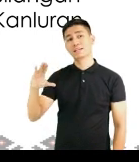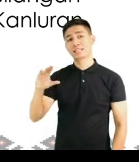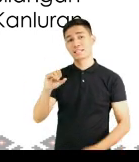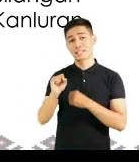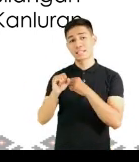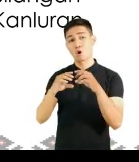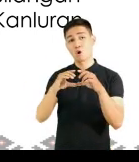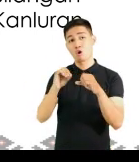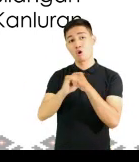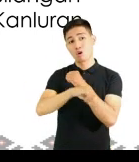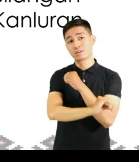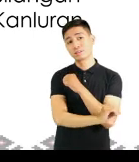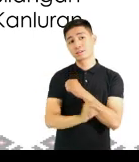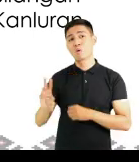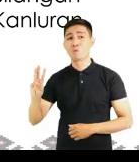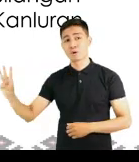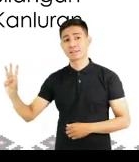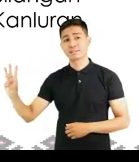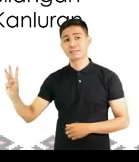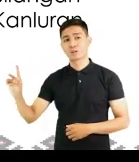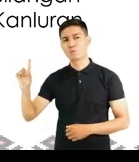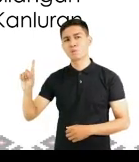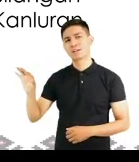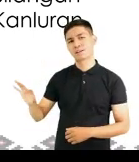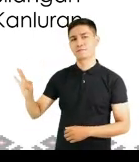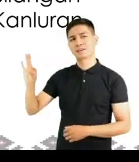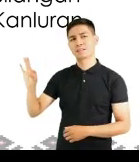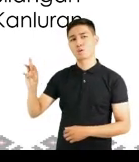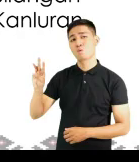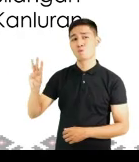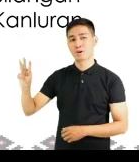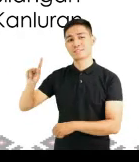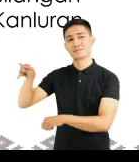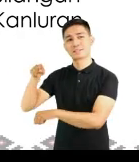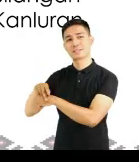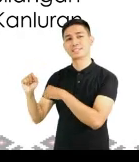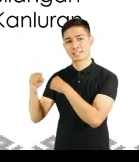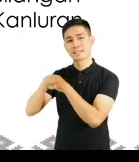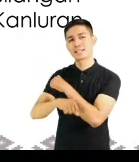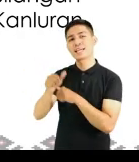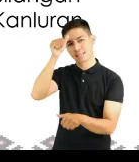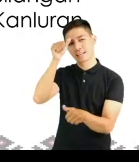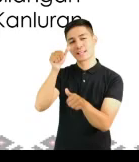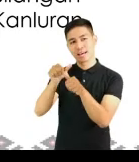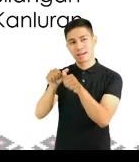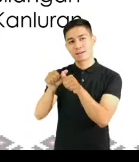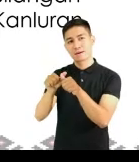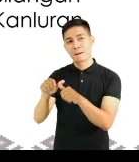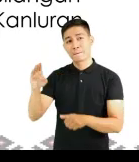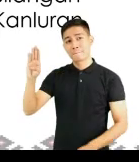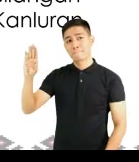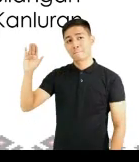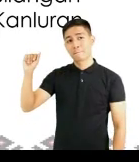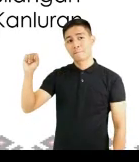At sa gawing kanluran, matatagpuan ang West Philippine Sea. Tandaan, Pashi